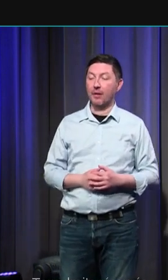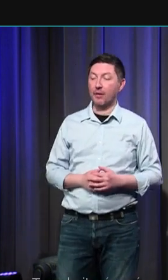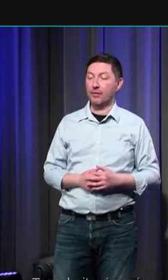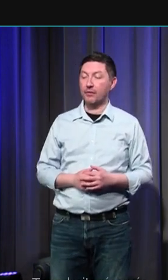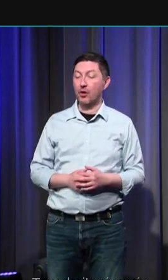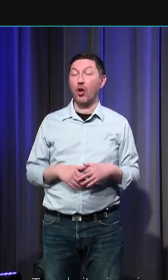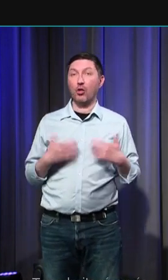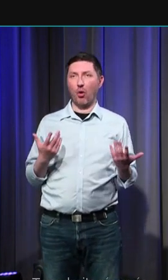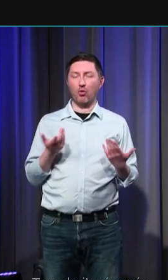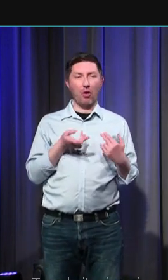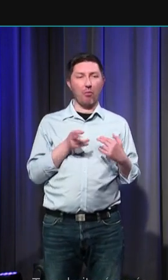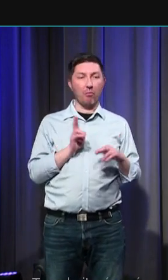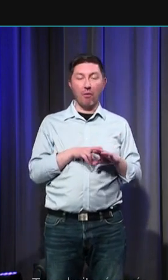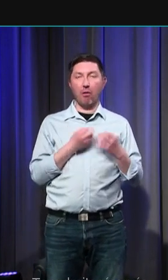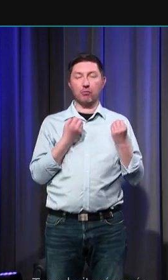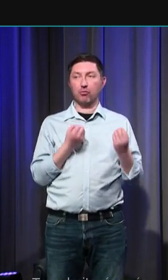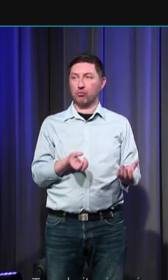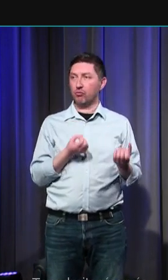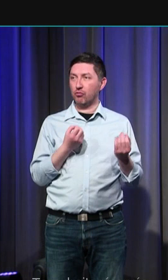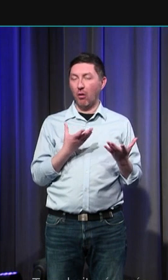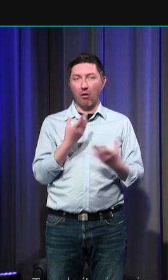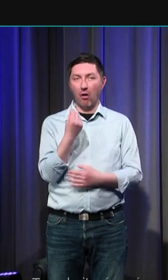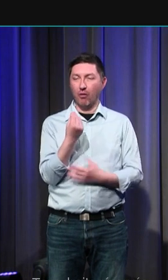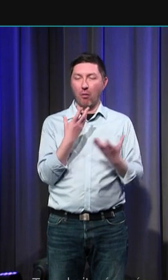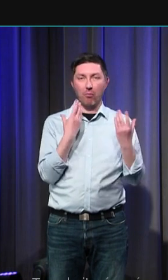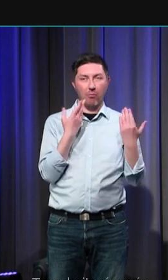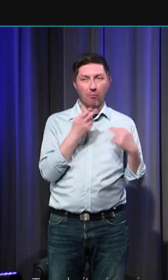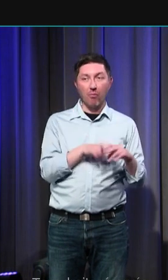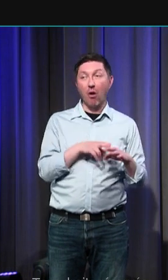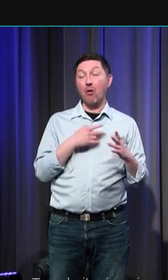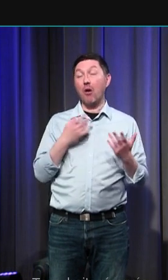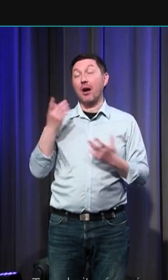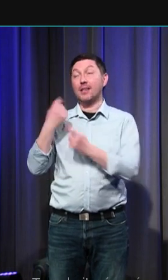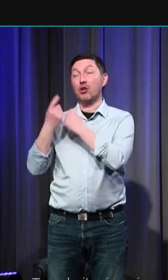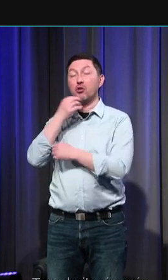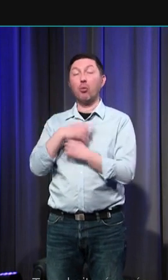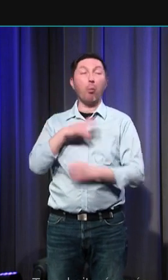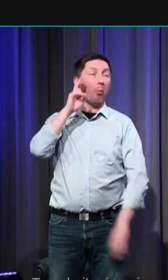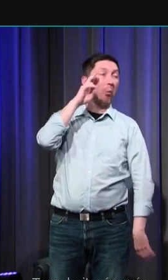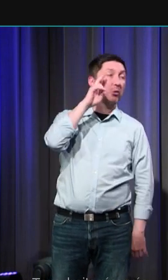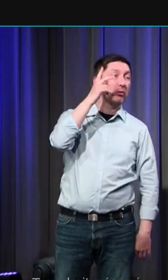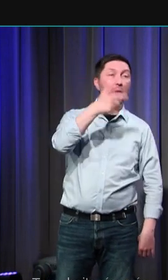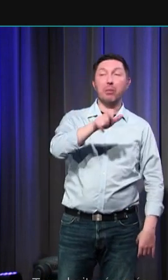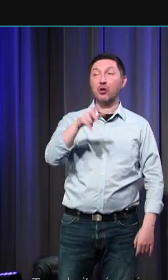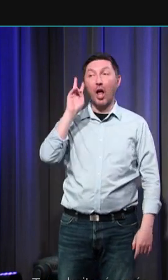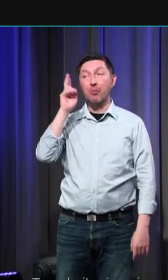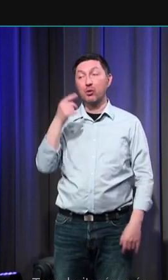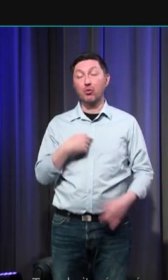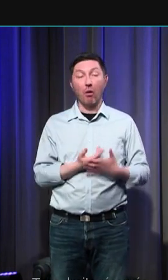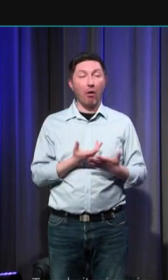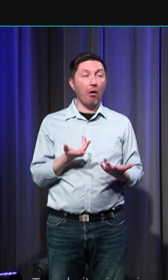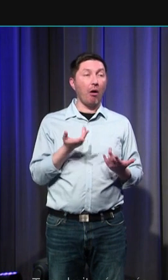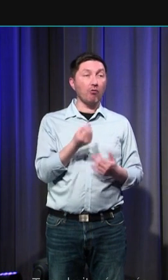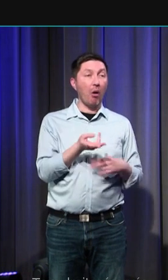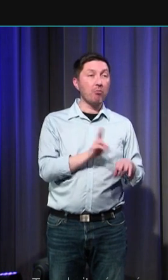morts qui semblent être le quotidien les historiens ont très longtemps dit qu'on s'était habitué qu'on était blasé qu'on perdait un enfant on allait en faire un